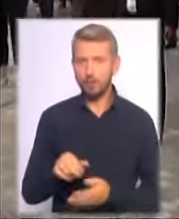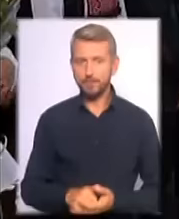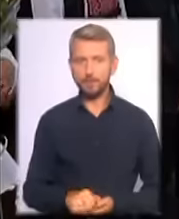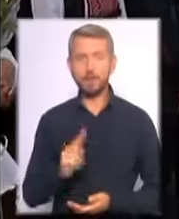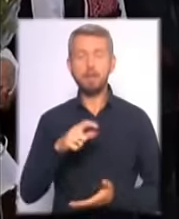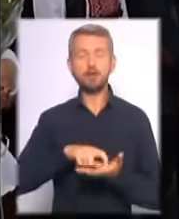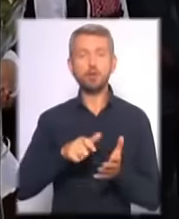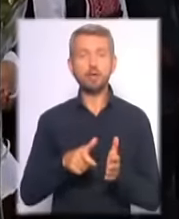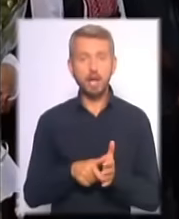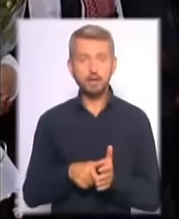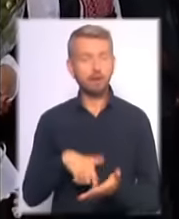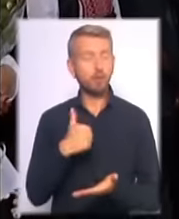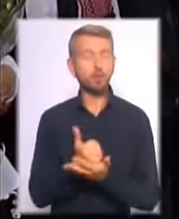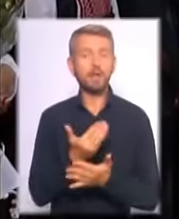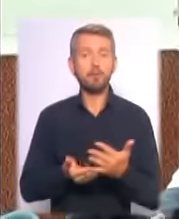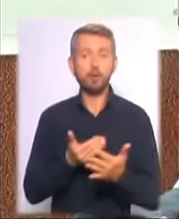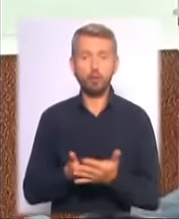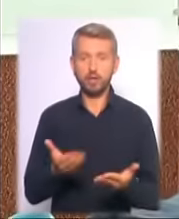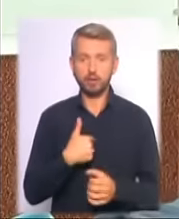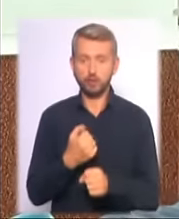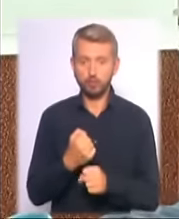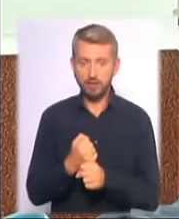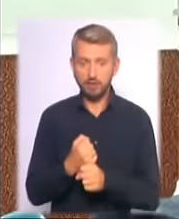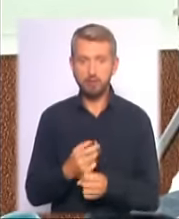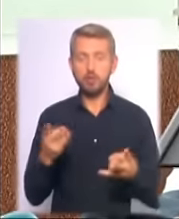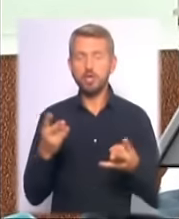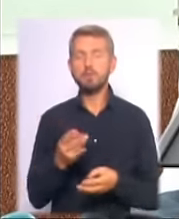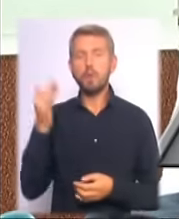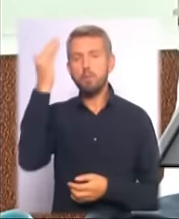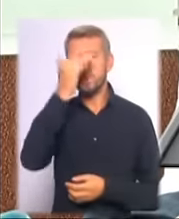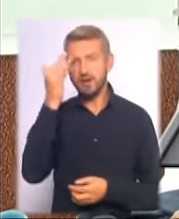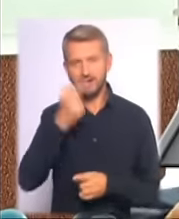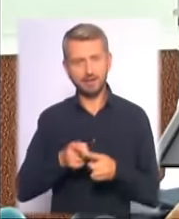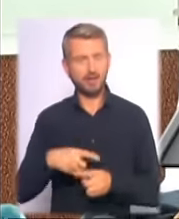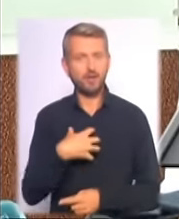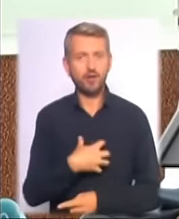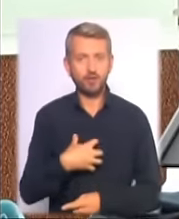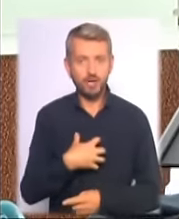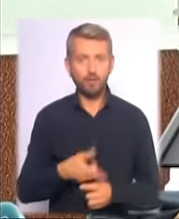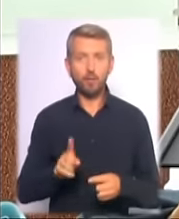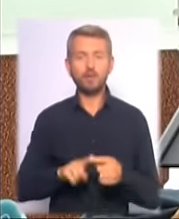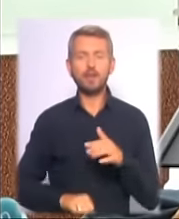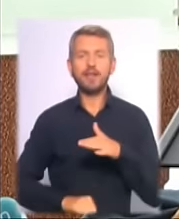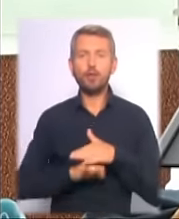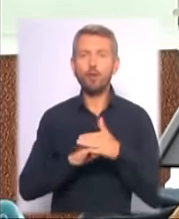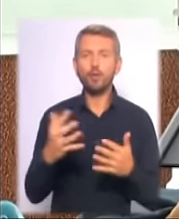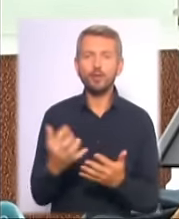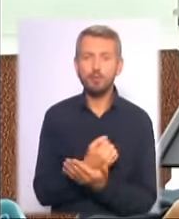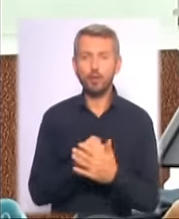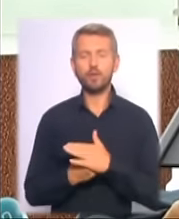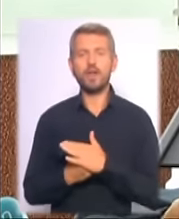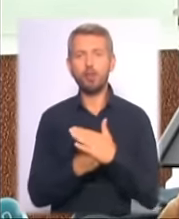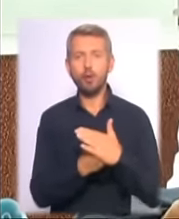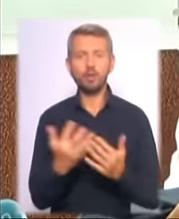Першокласникам головна порада, яку я зробив, потрібно мріяти. Це важливо, це залог успіху, це залог